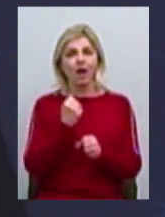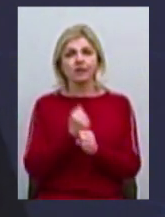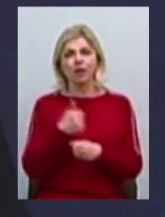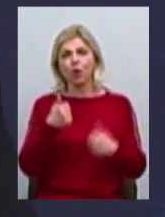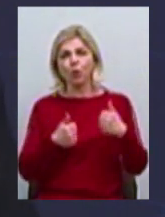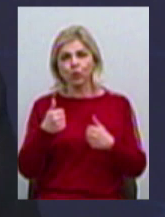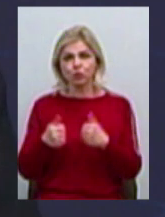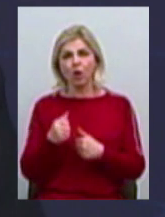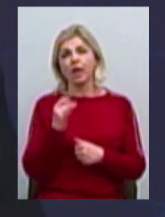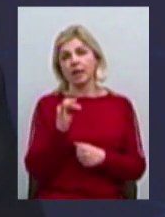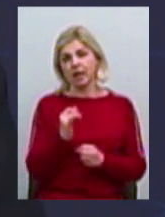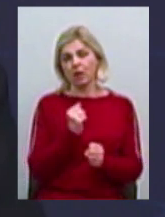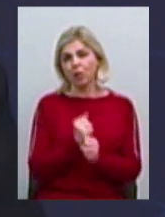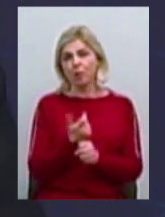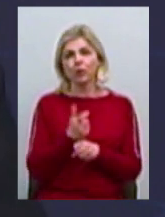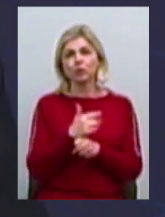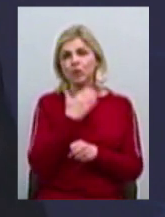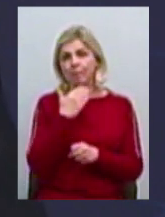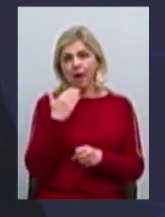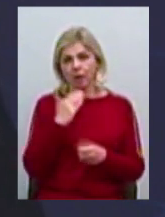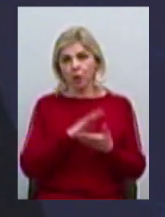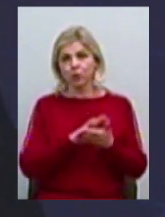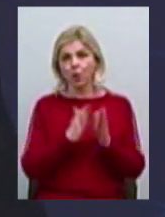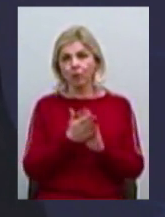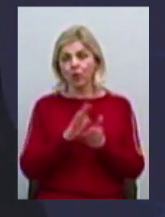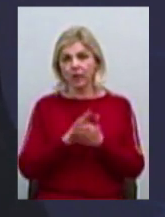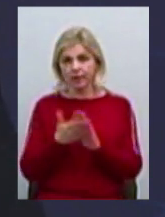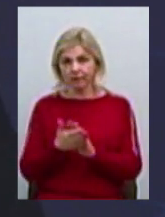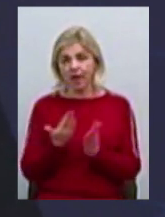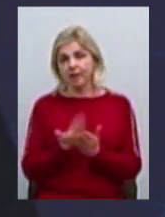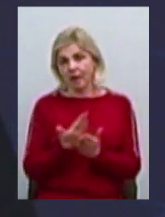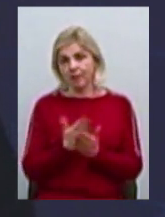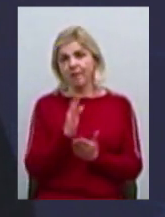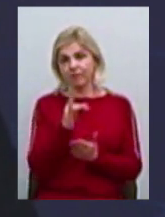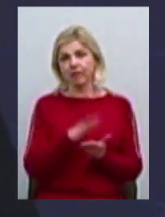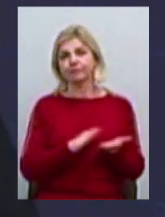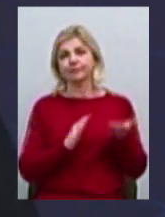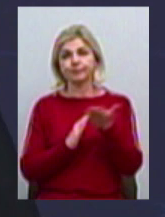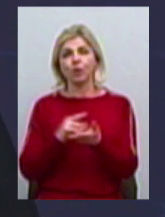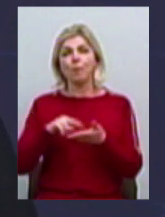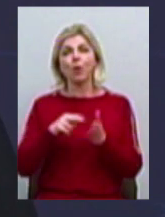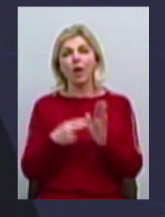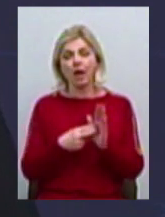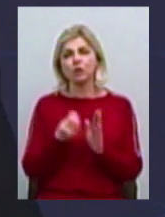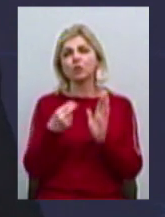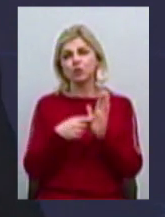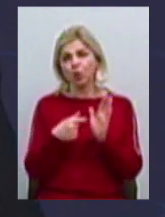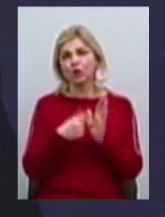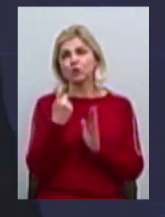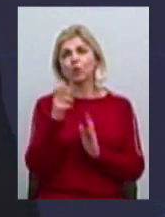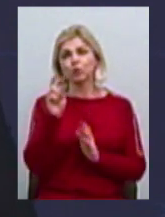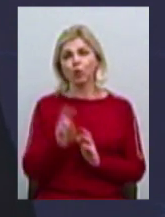дуже багато договорів. І, для прикладу, от ви подали проєкт. Вартість проєкту складає 100 доларів. Що ми